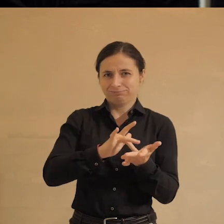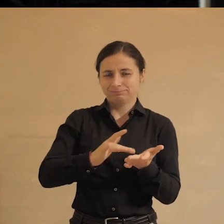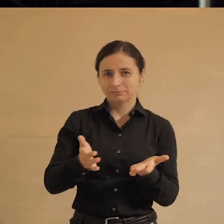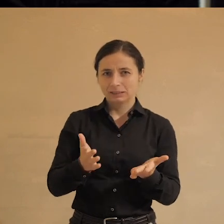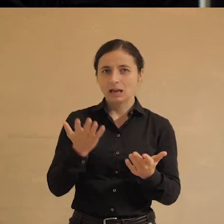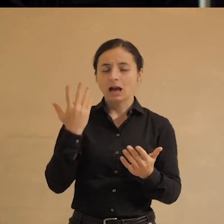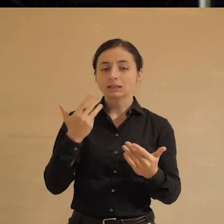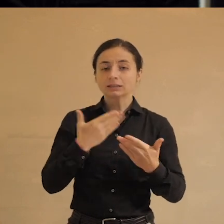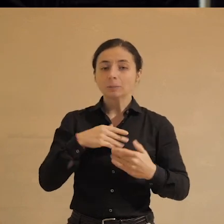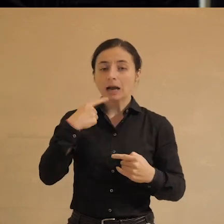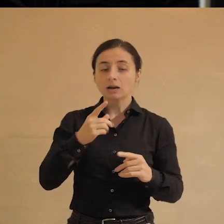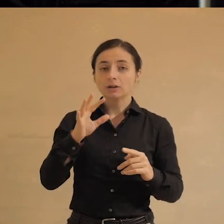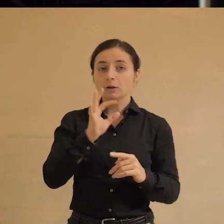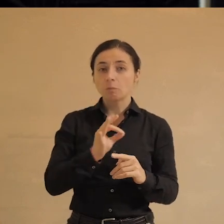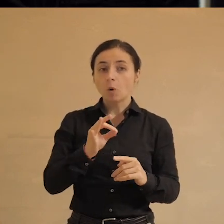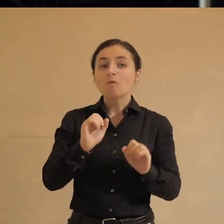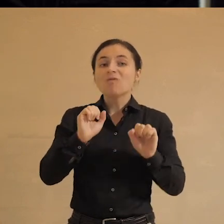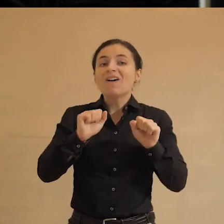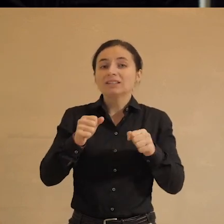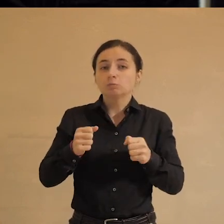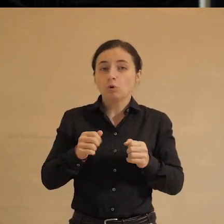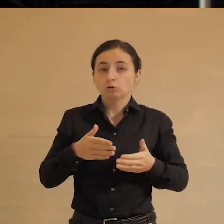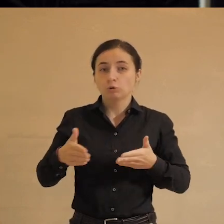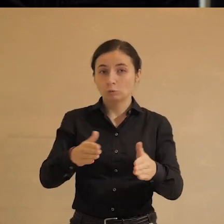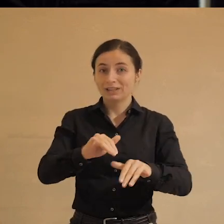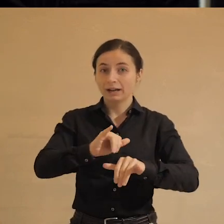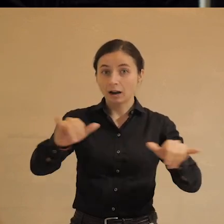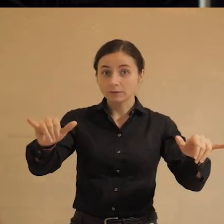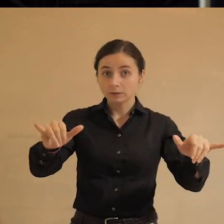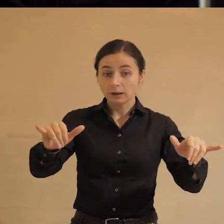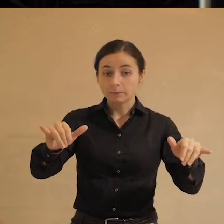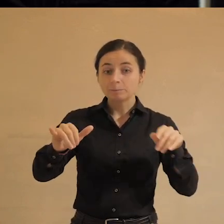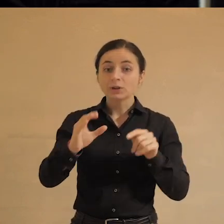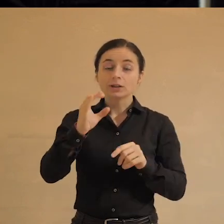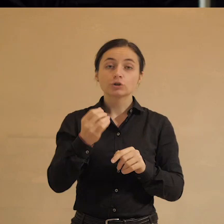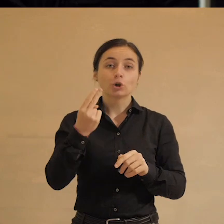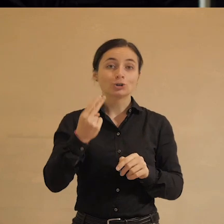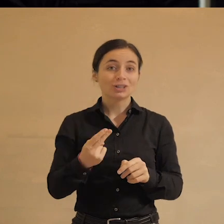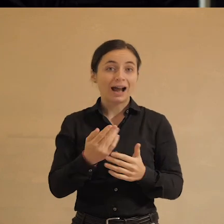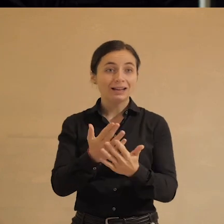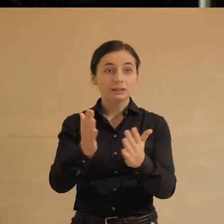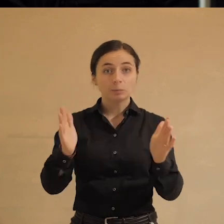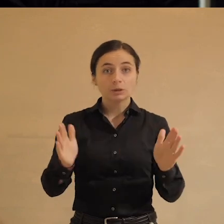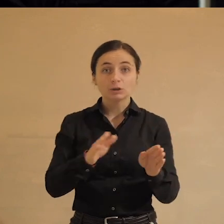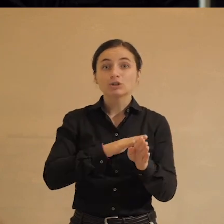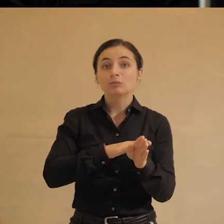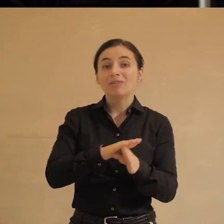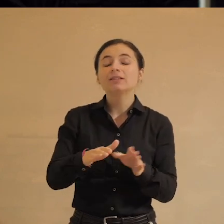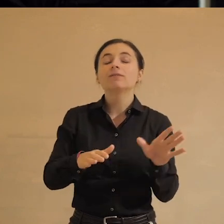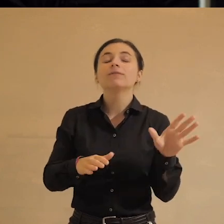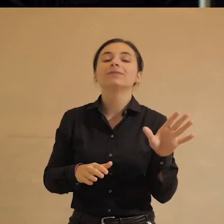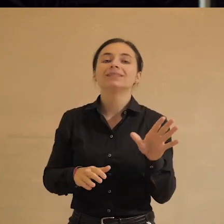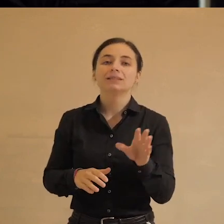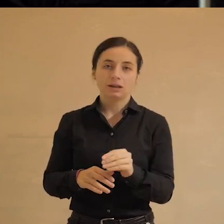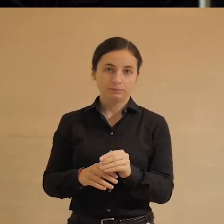Так вот, когда мы говорим о вероятностных сценариях, имейте в виду, в социальном пространстве сбываются они все.